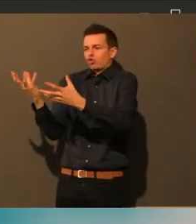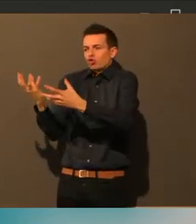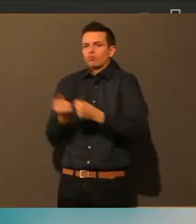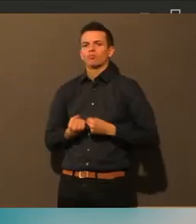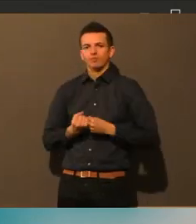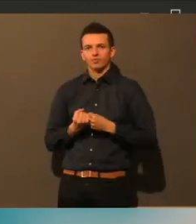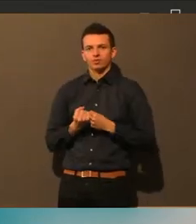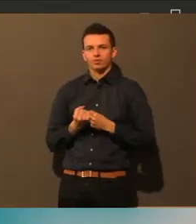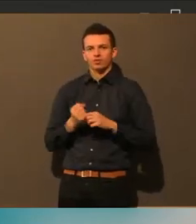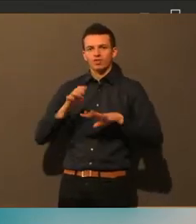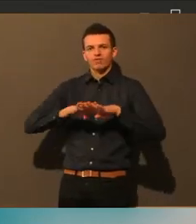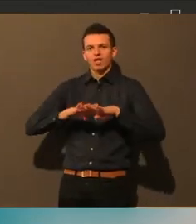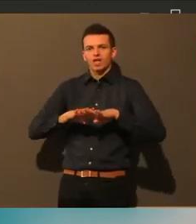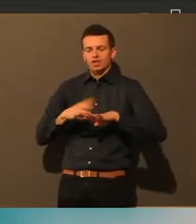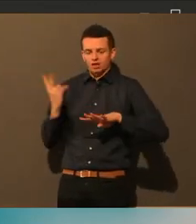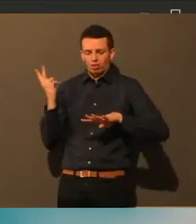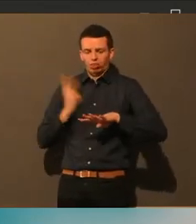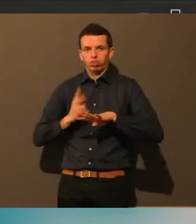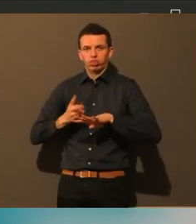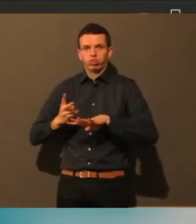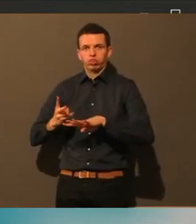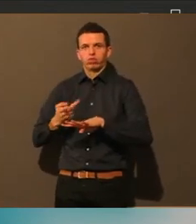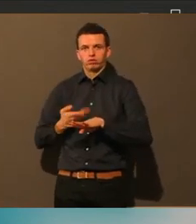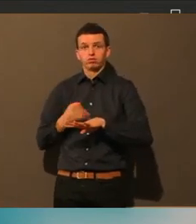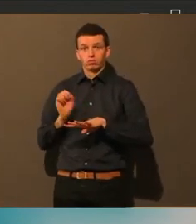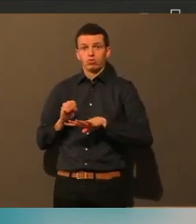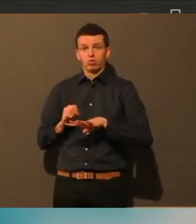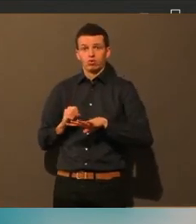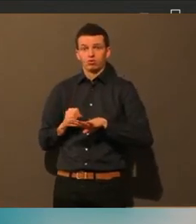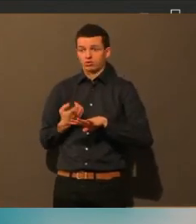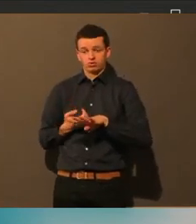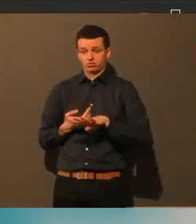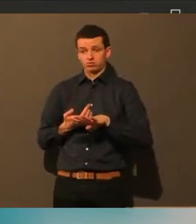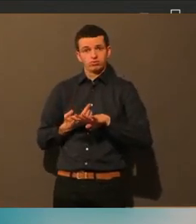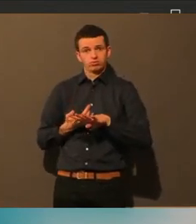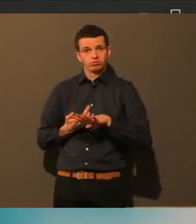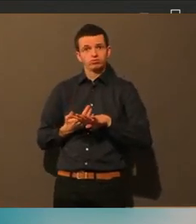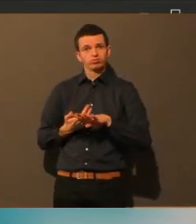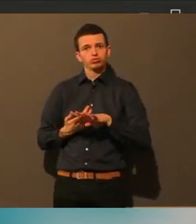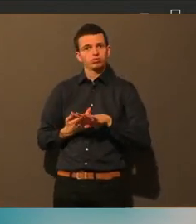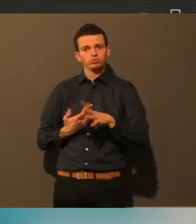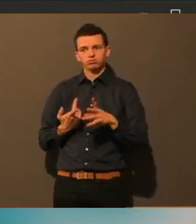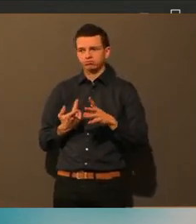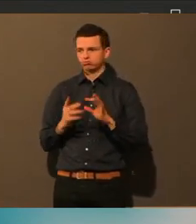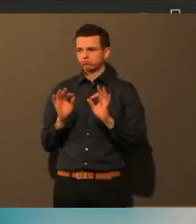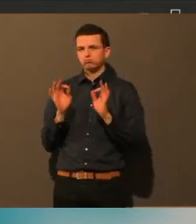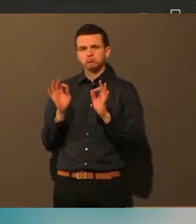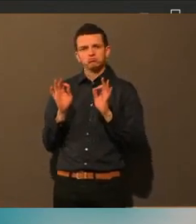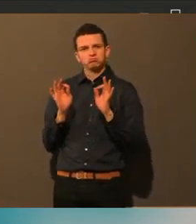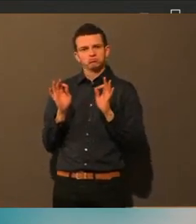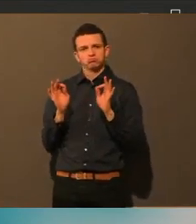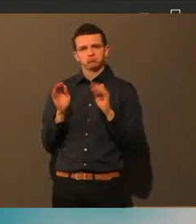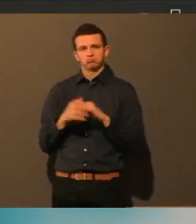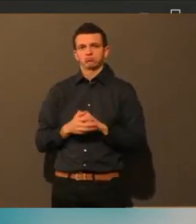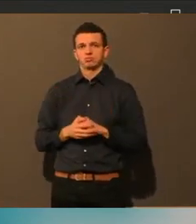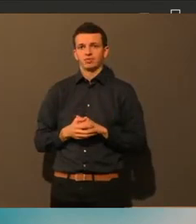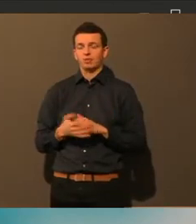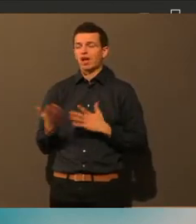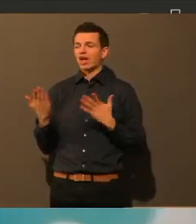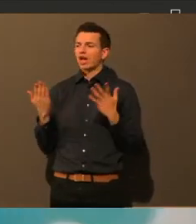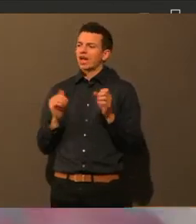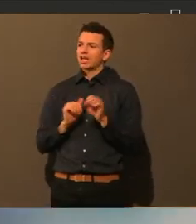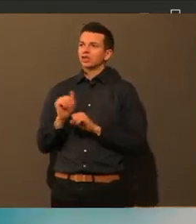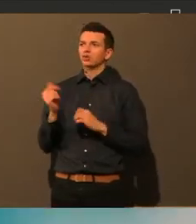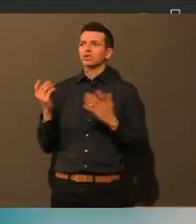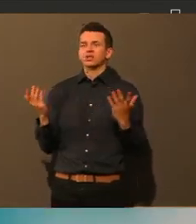Pro-Punkte, sage ich jetzt mal. Mir ist aber auch noch wichtig, und ich verstehe das nicht ganz,